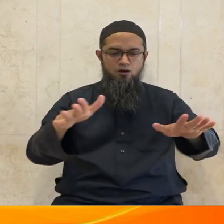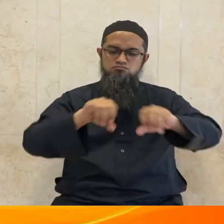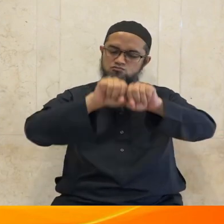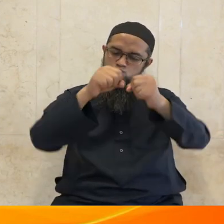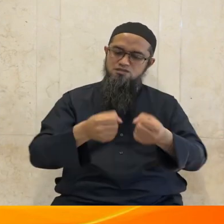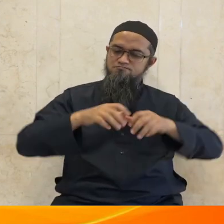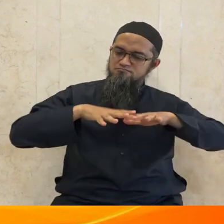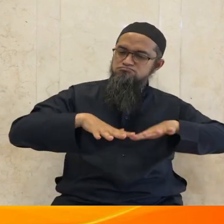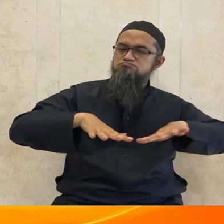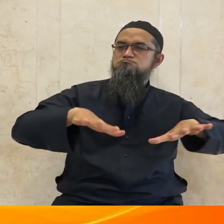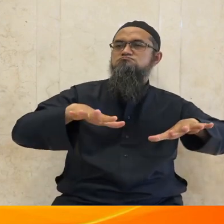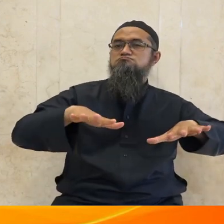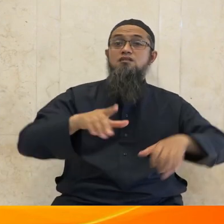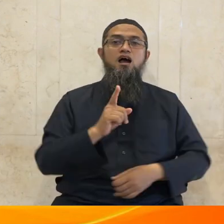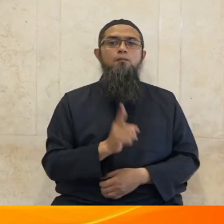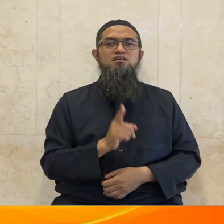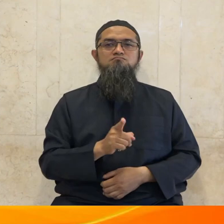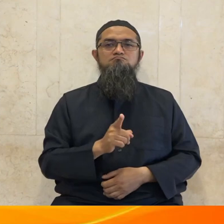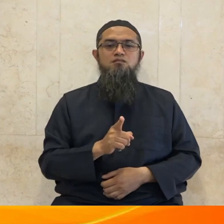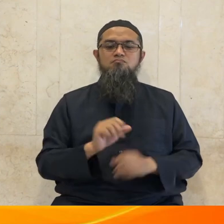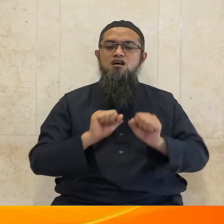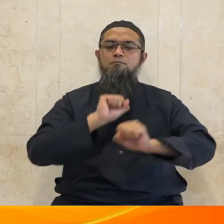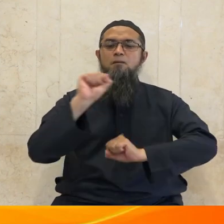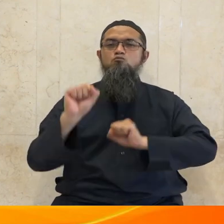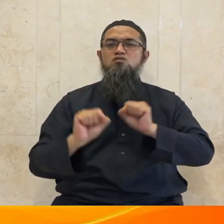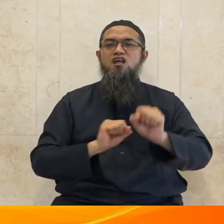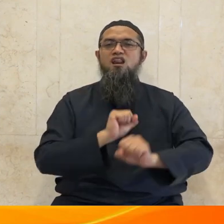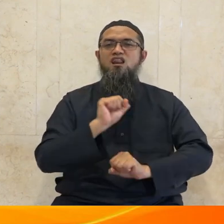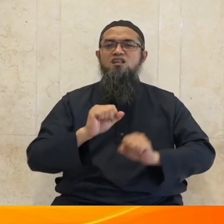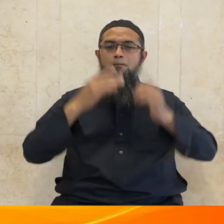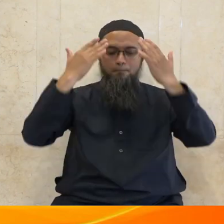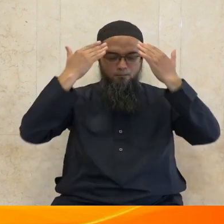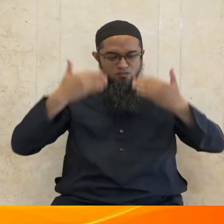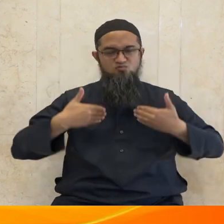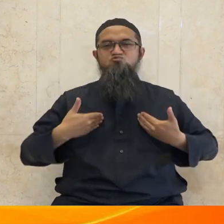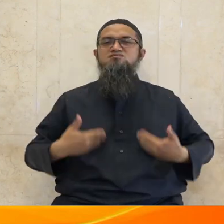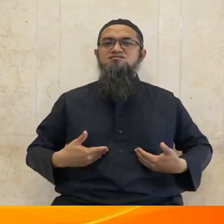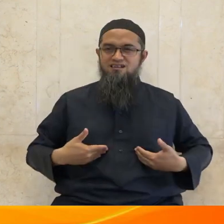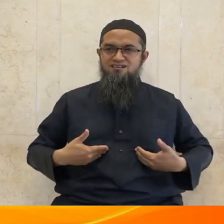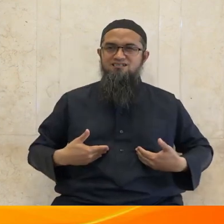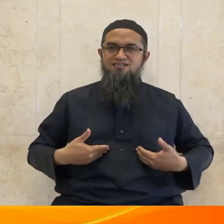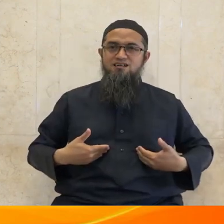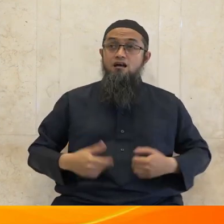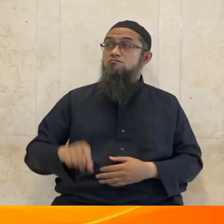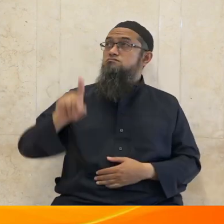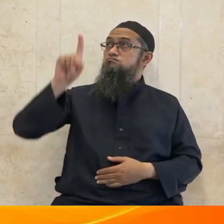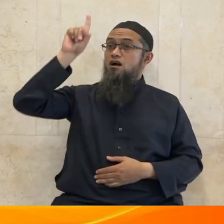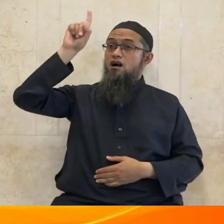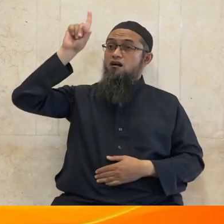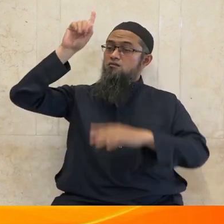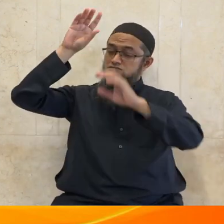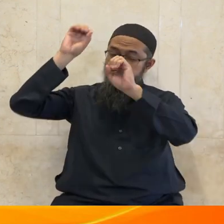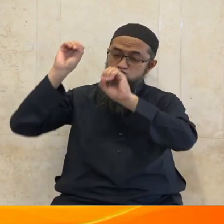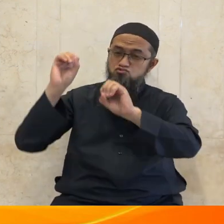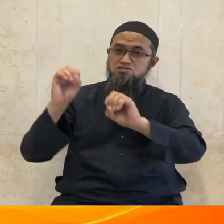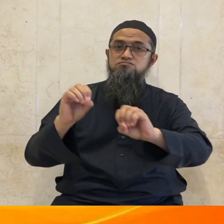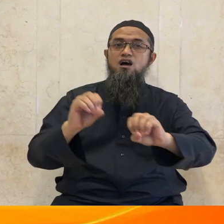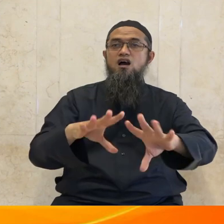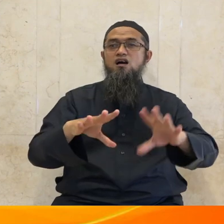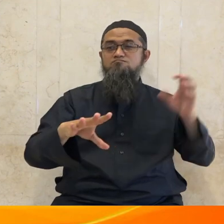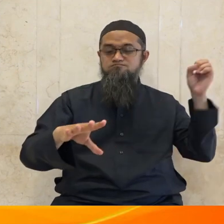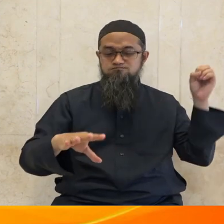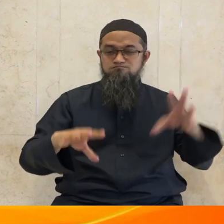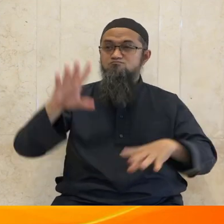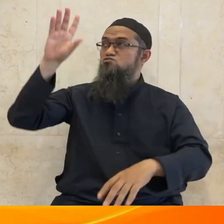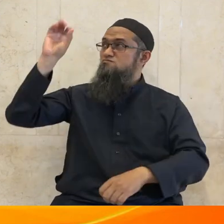manusia supaya Allah merasakan kepada mereka sebahagian akibat perbuatan mereka agar